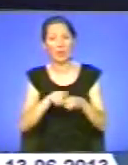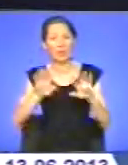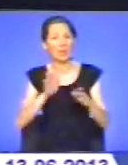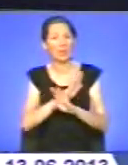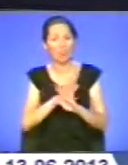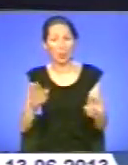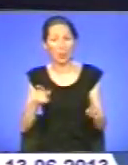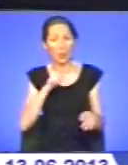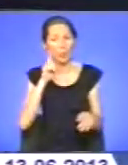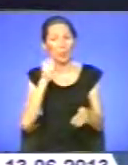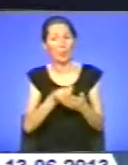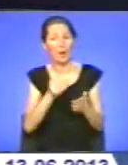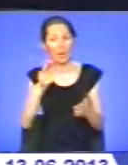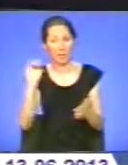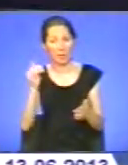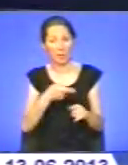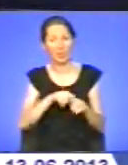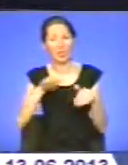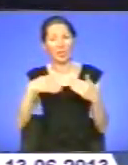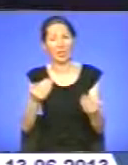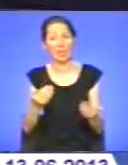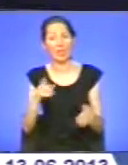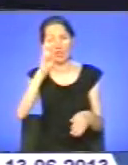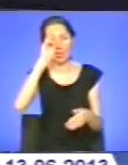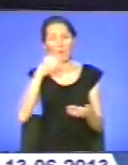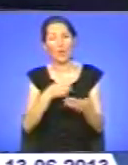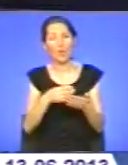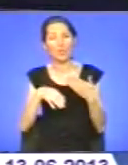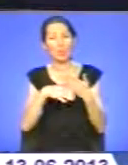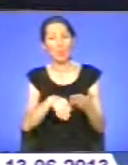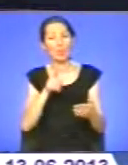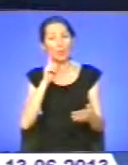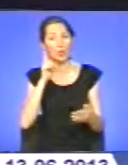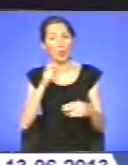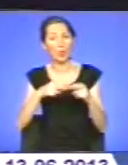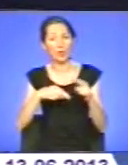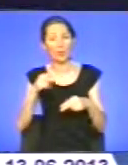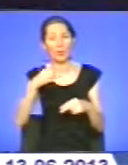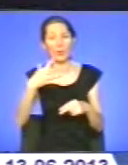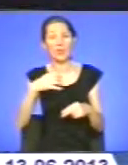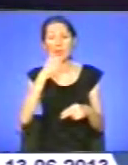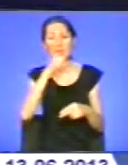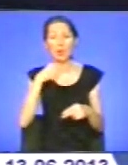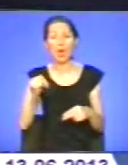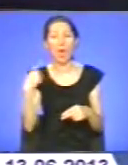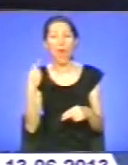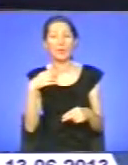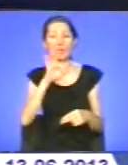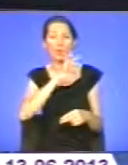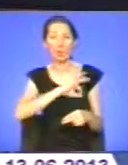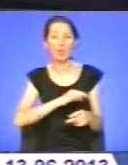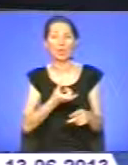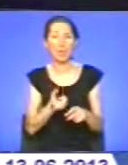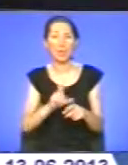Молодіжними кредитами, які надає Державний фонд сприяння молодіжному будівництву, за 15 років області скористалися понад 200